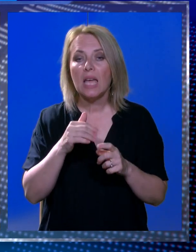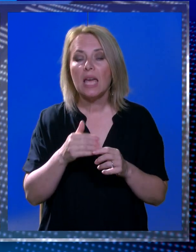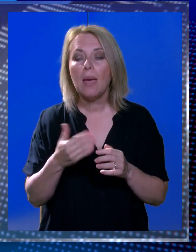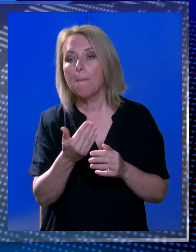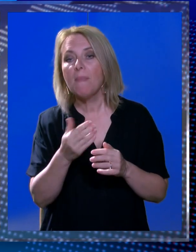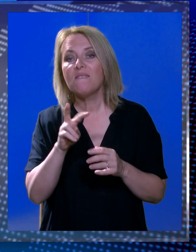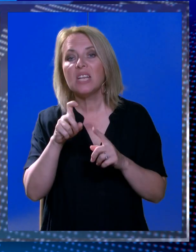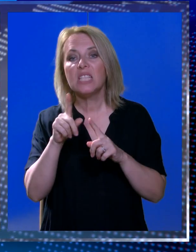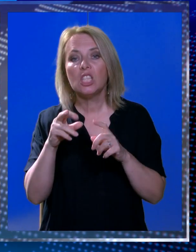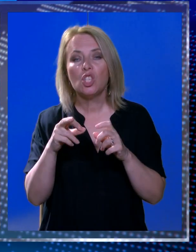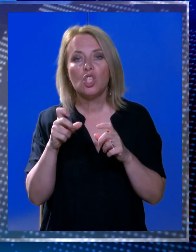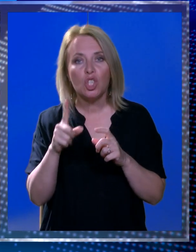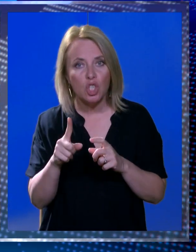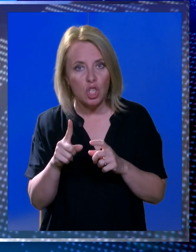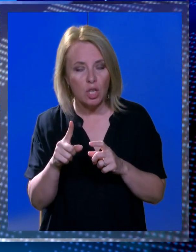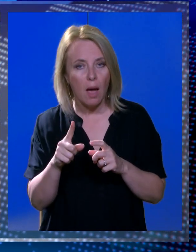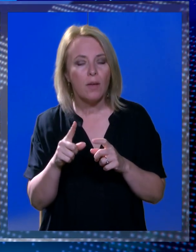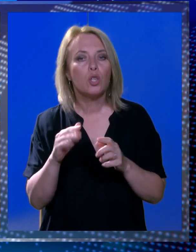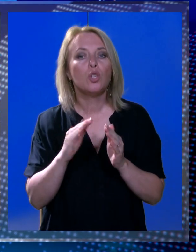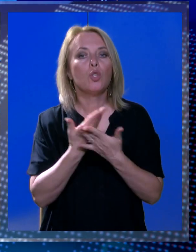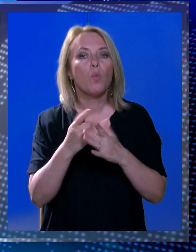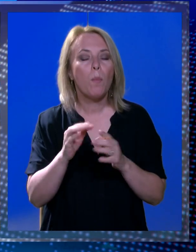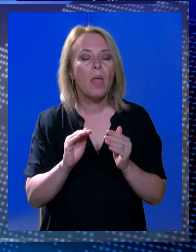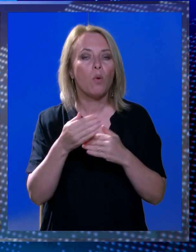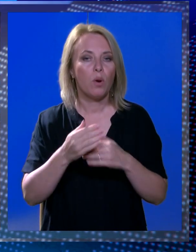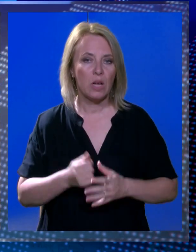i maleni predškolci Vrtića Župa Dubrovačka.